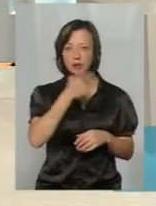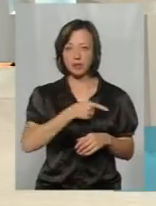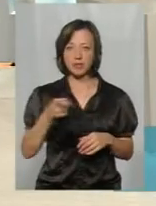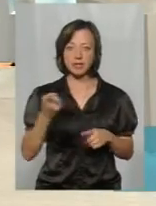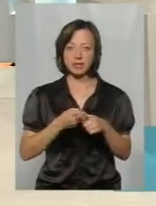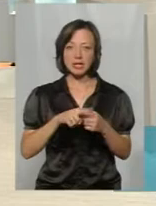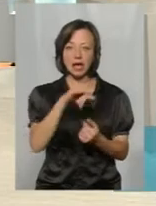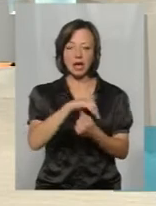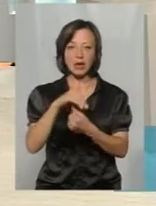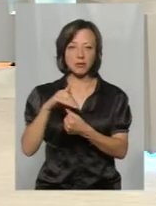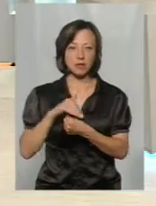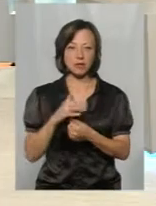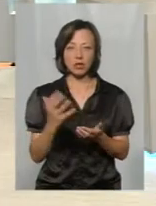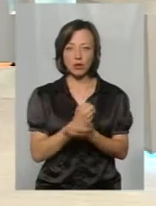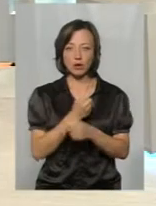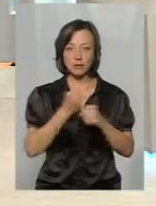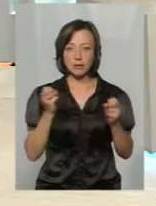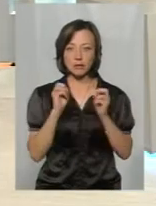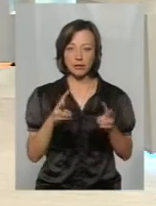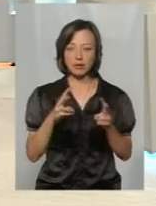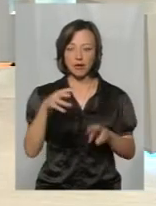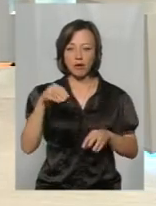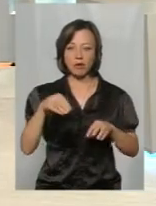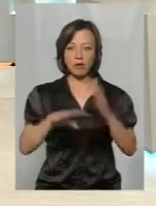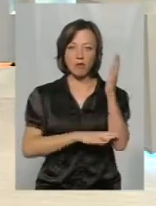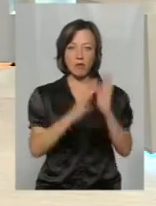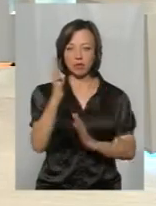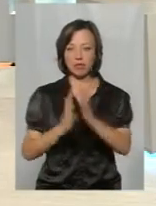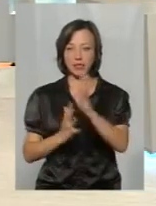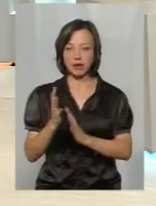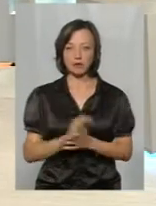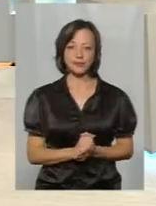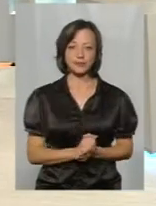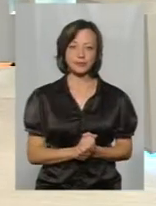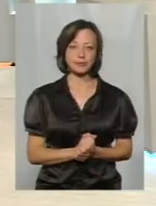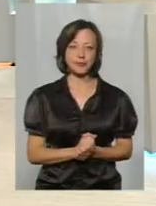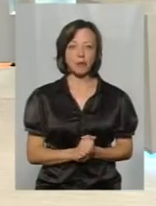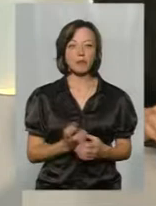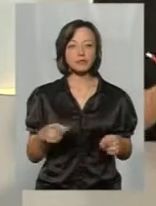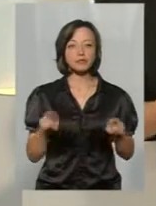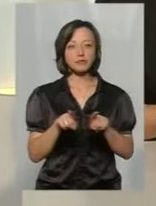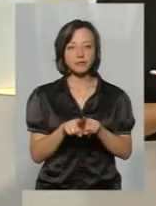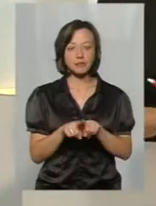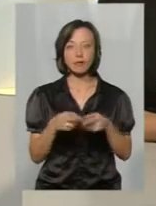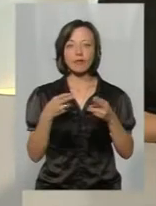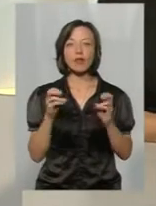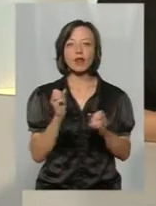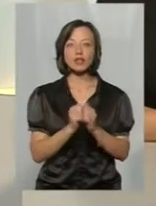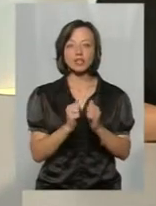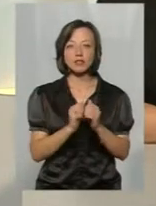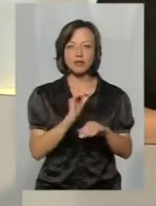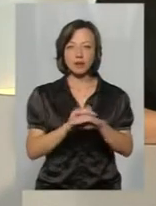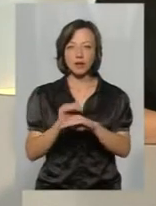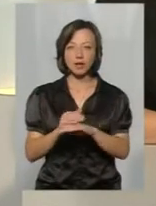грібники, які знаходять вибухно-незпечні предмети, в посадках, також в лісах. Все ж таки, а де найчастіше